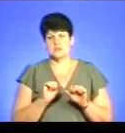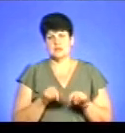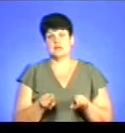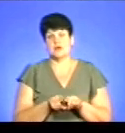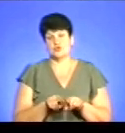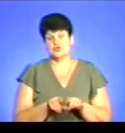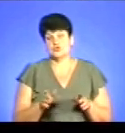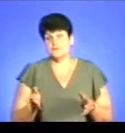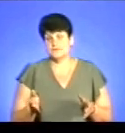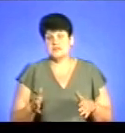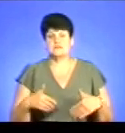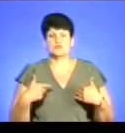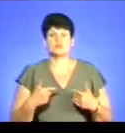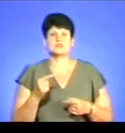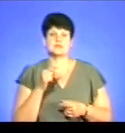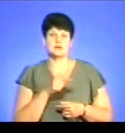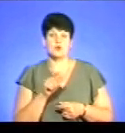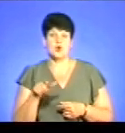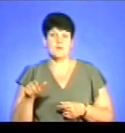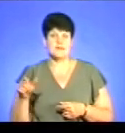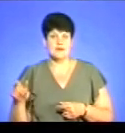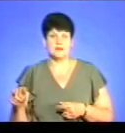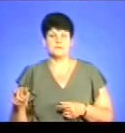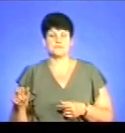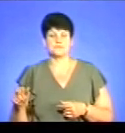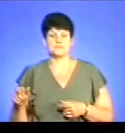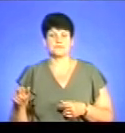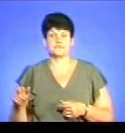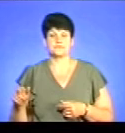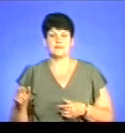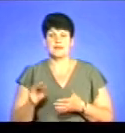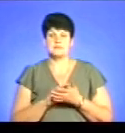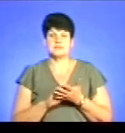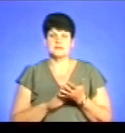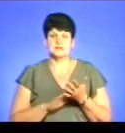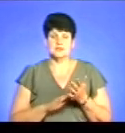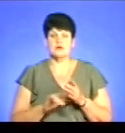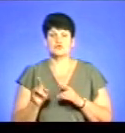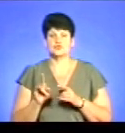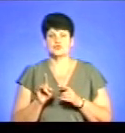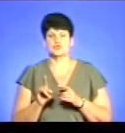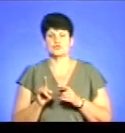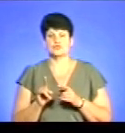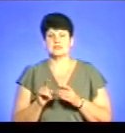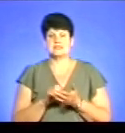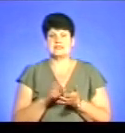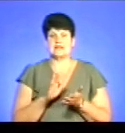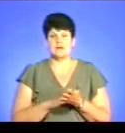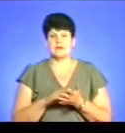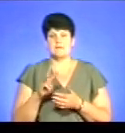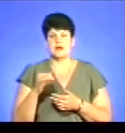звернутися тим громадянам і написати заяву щодо і здекларувати майно,